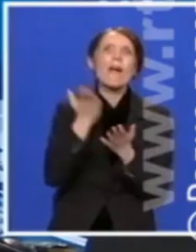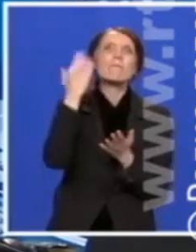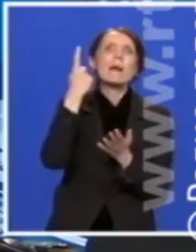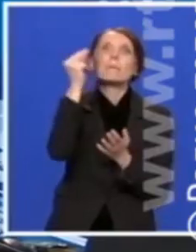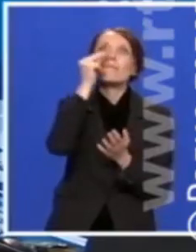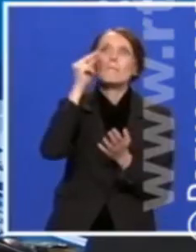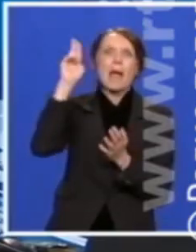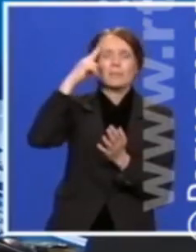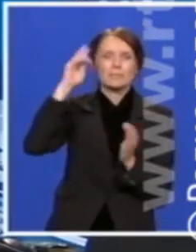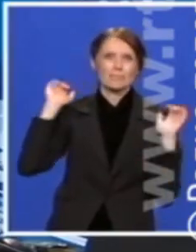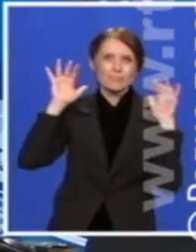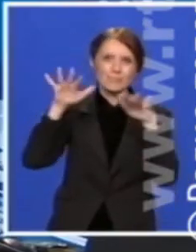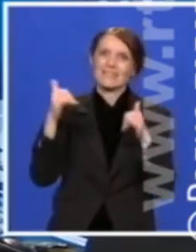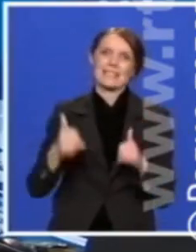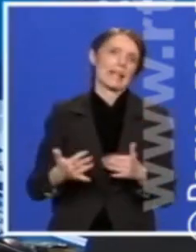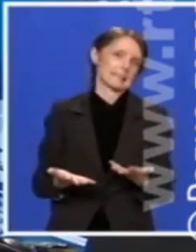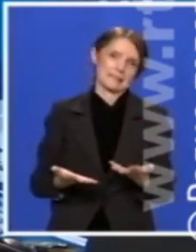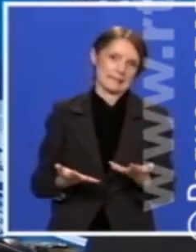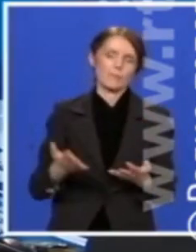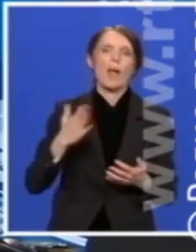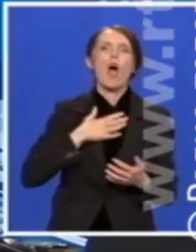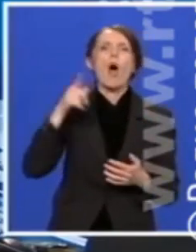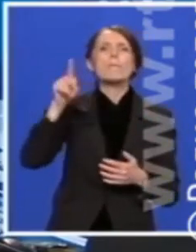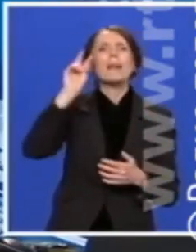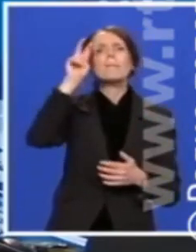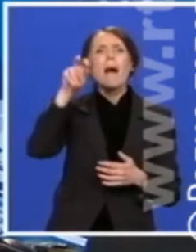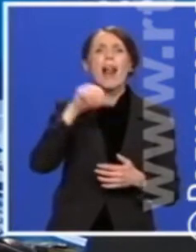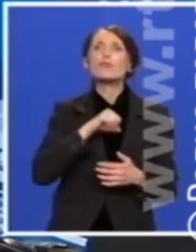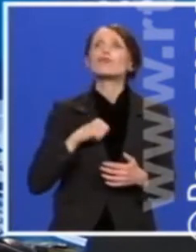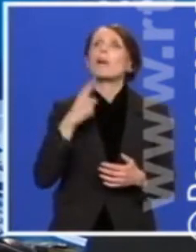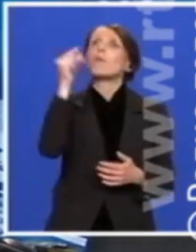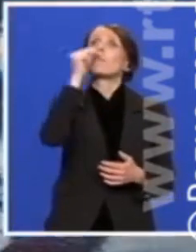Palić ima svoje adute za sva godišnja doba.